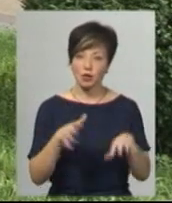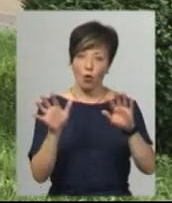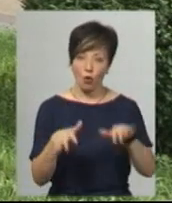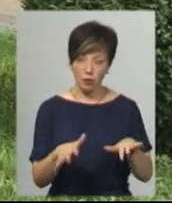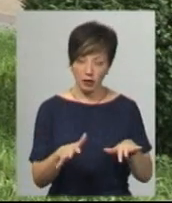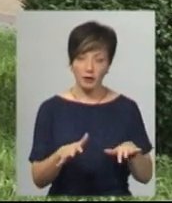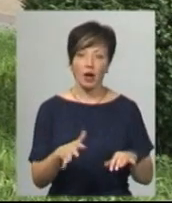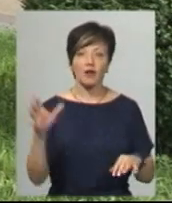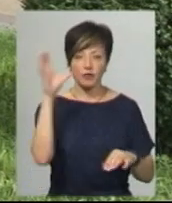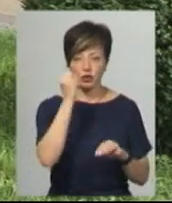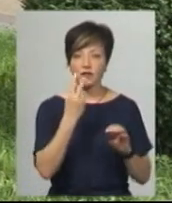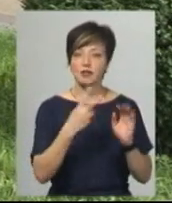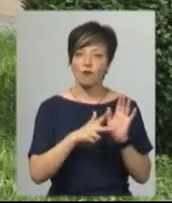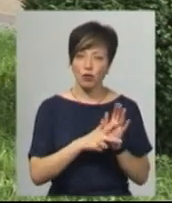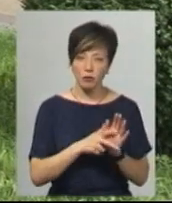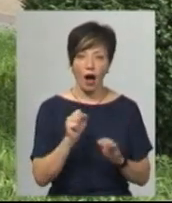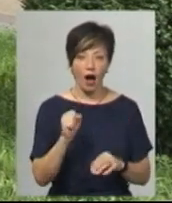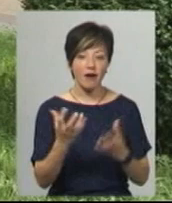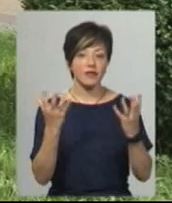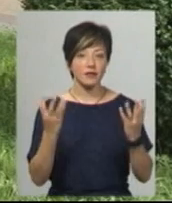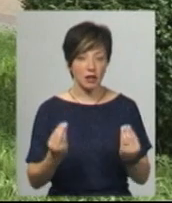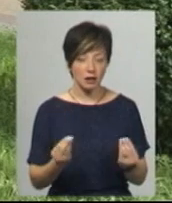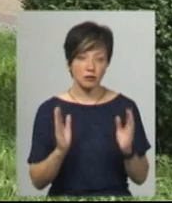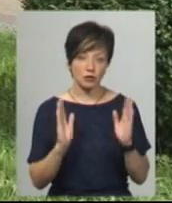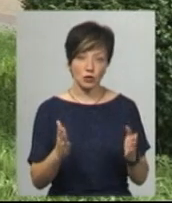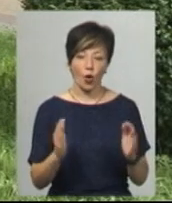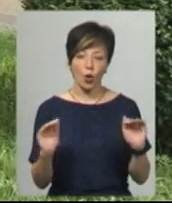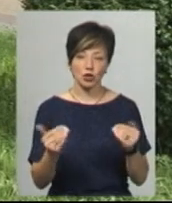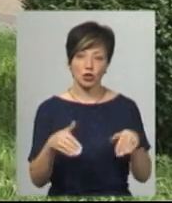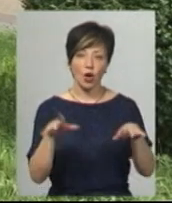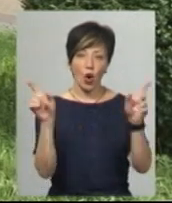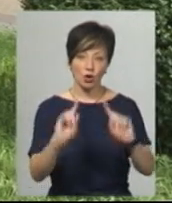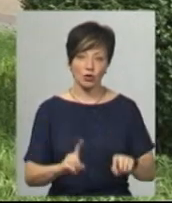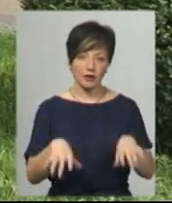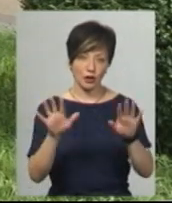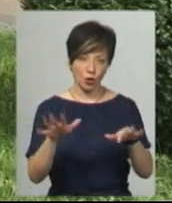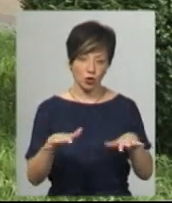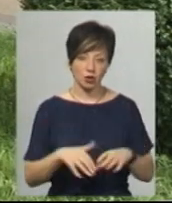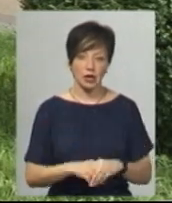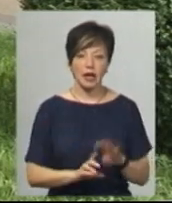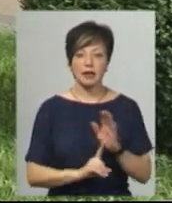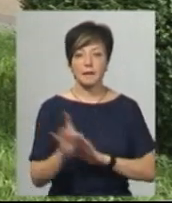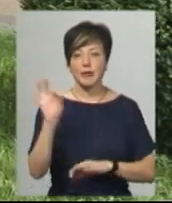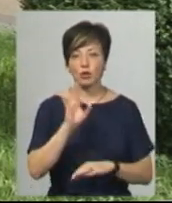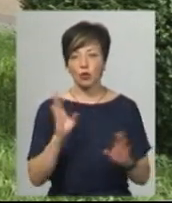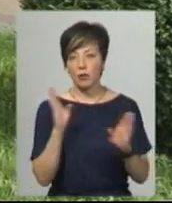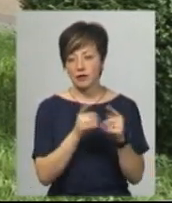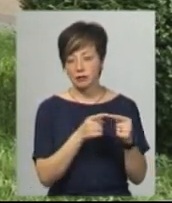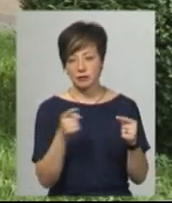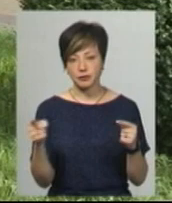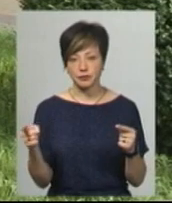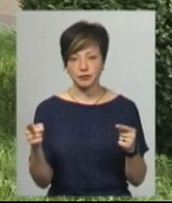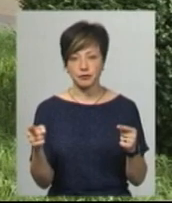Без опадів буде і ніч 28-го, а в день прогнозуємо короткочасний грозовий дощ. Температура повітря впродовж усього